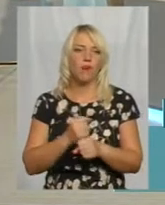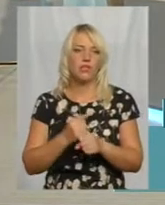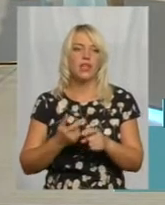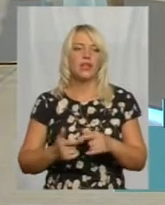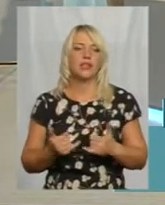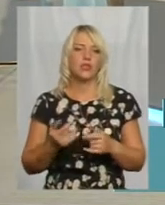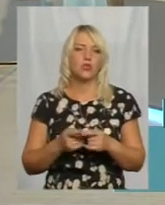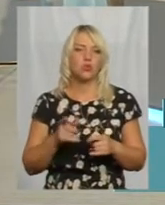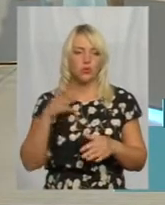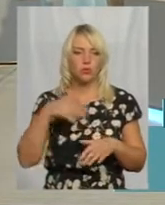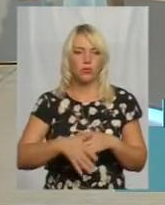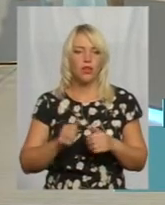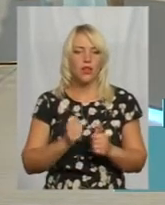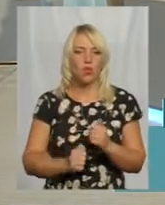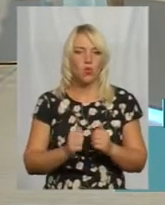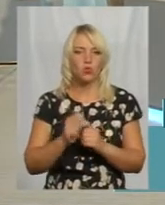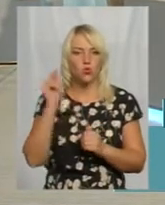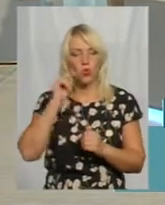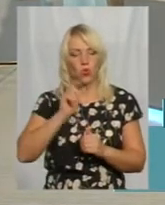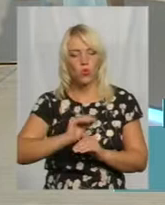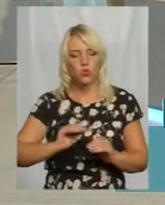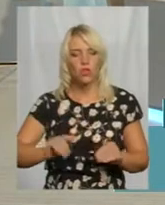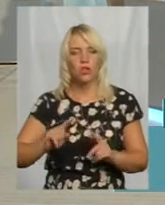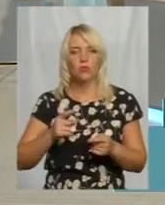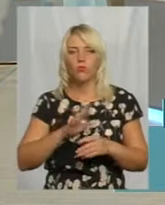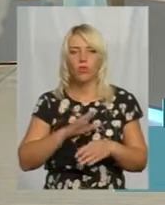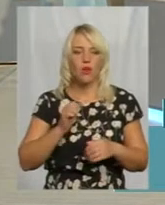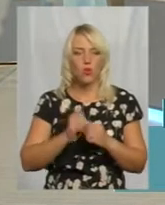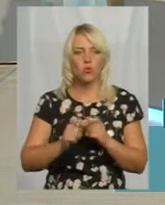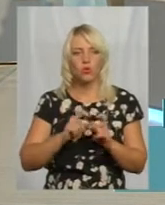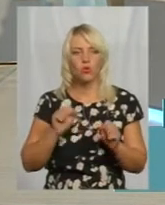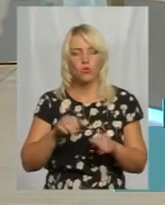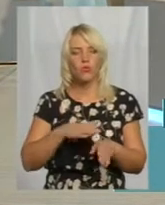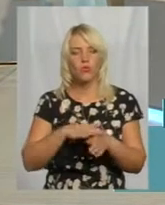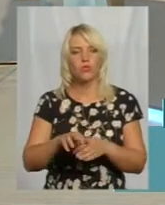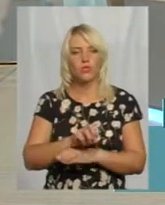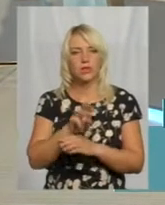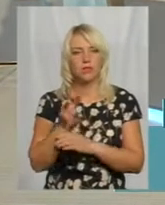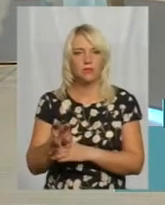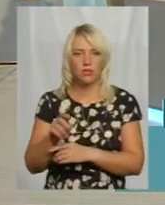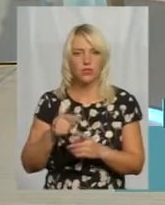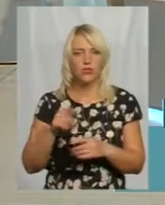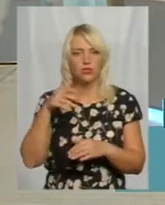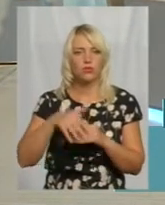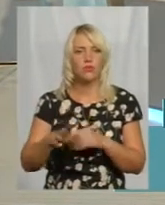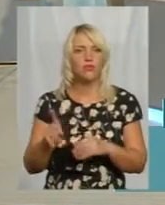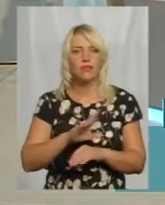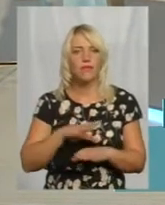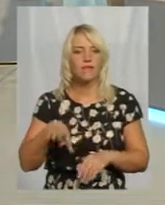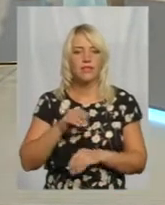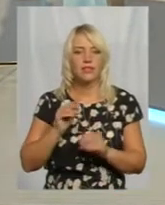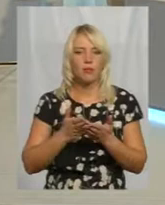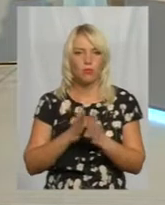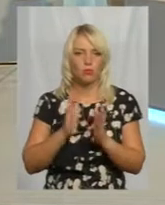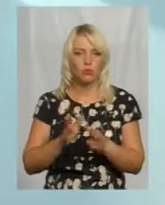І для цього, зрозуміло, для кожного учня має бути. Тому не кожна школа зможе так от повністю забезпечити. Зрозуміло, не всі підручники